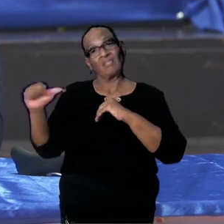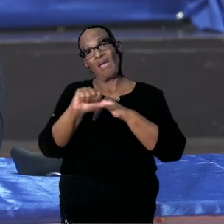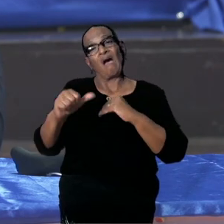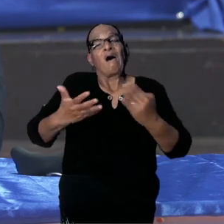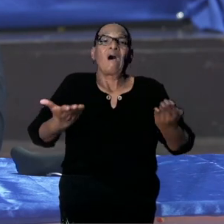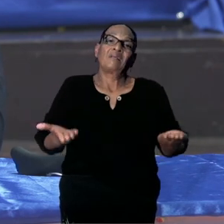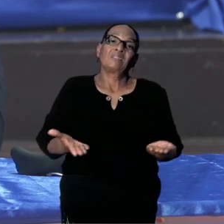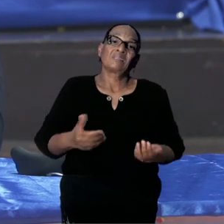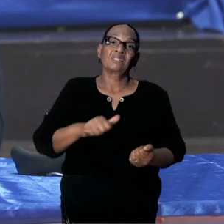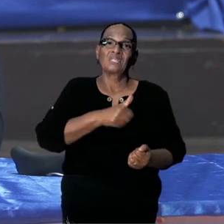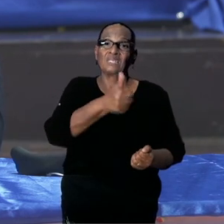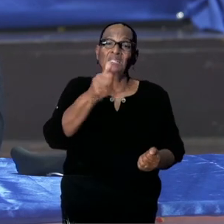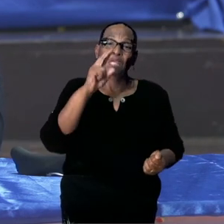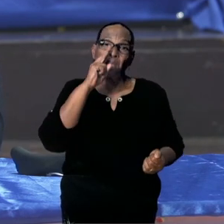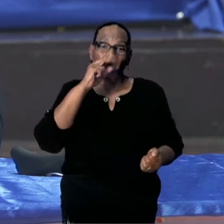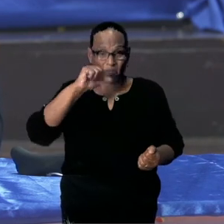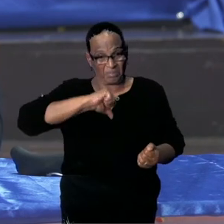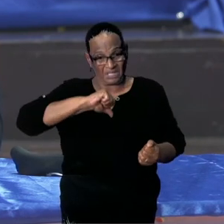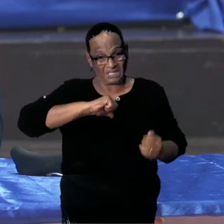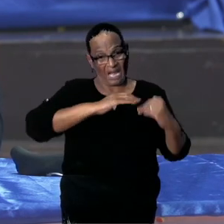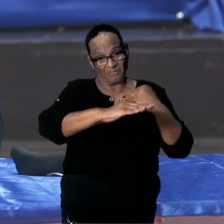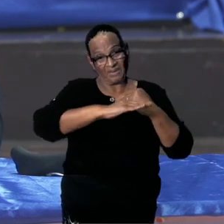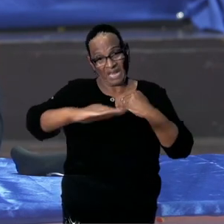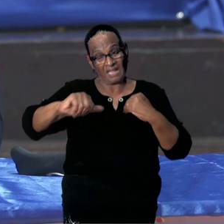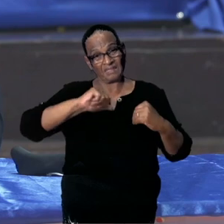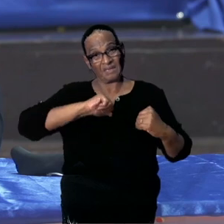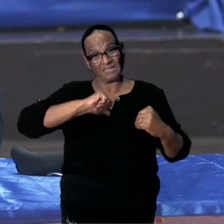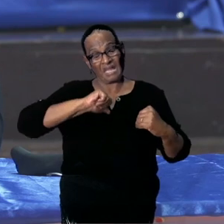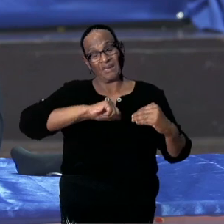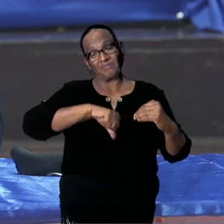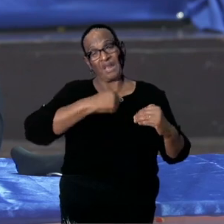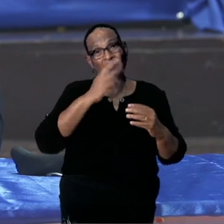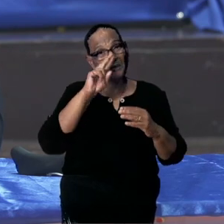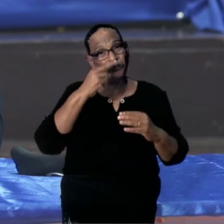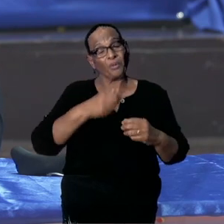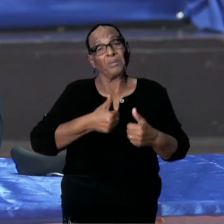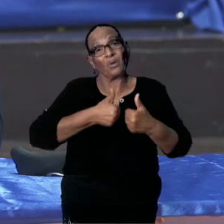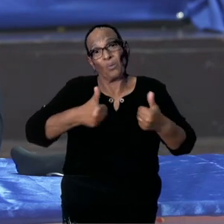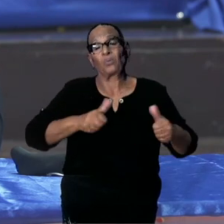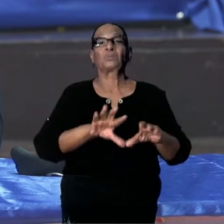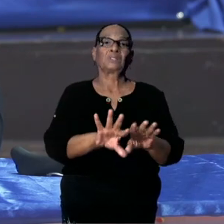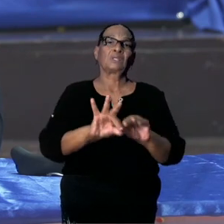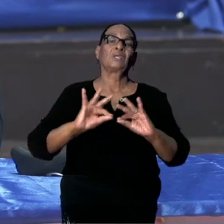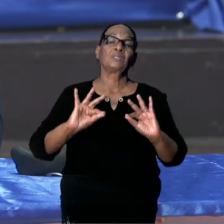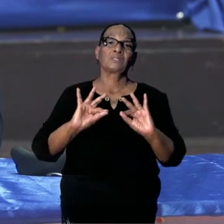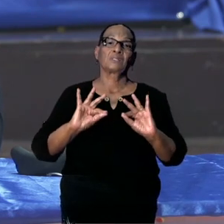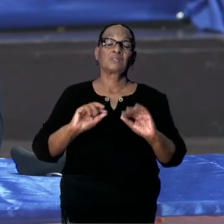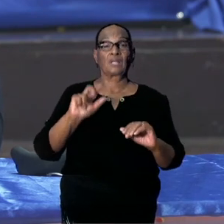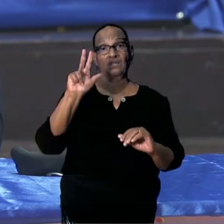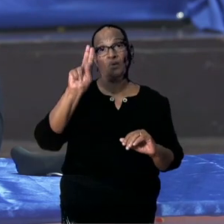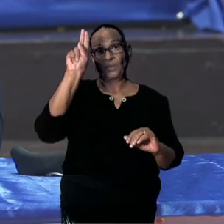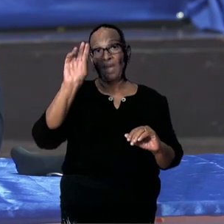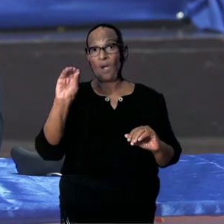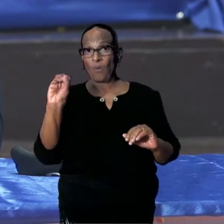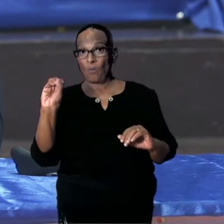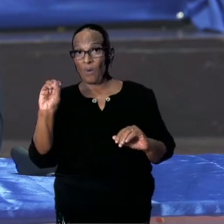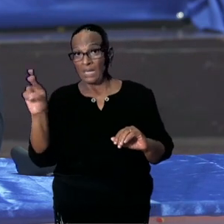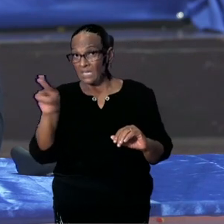Iedereen probeert voor zichzelf hun dosis te behouden. Maar er is een oproep gedaan vanuit de WHO. Dat wanneer je de